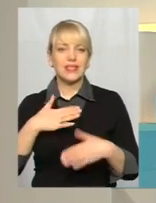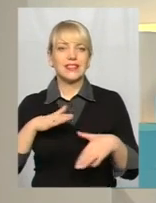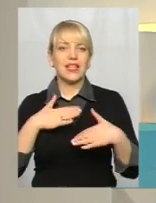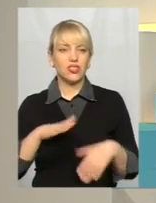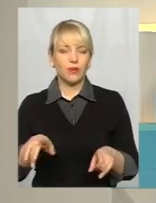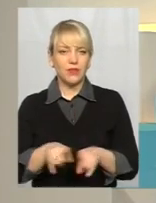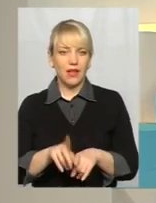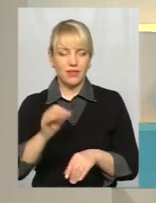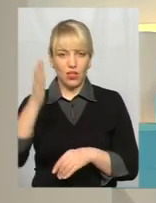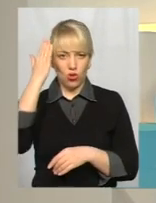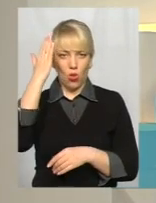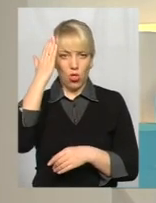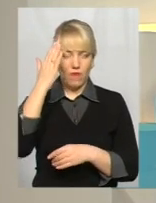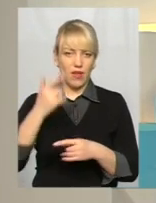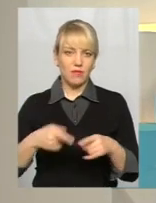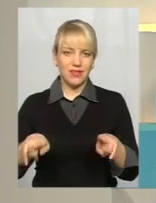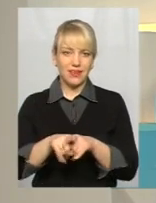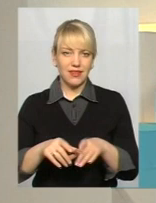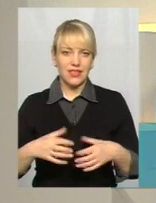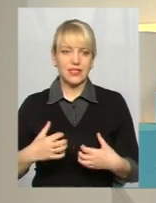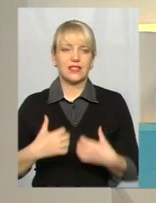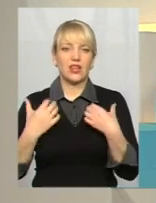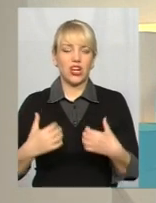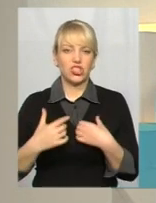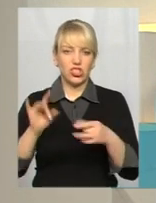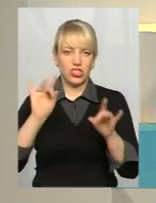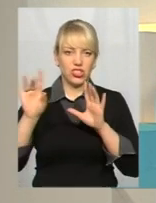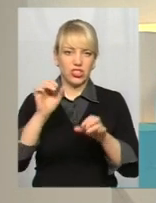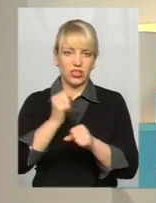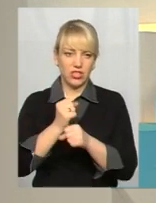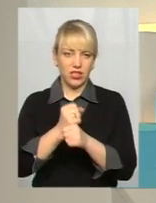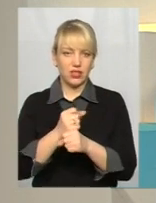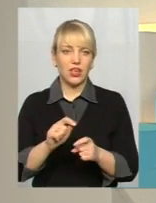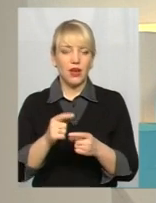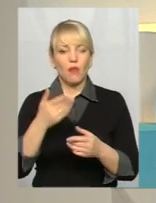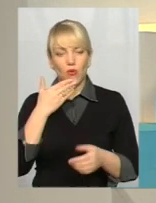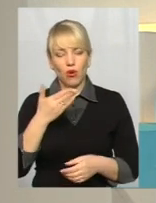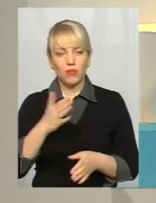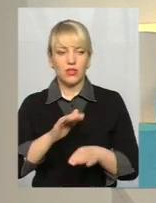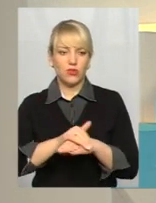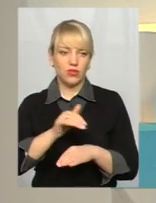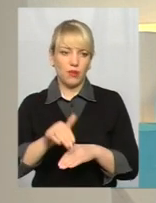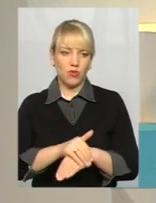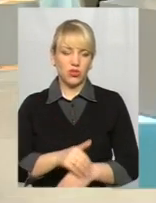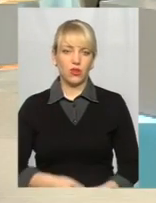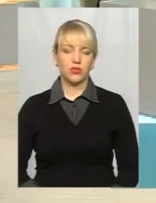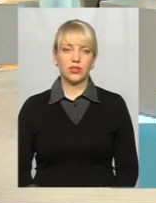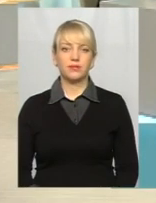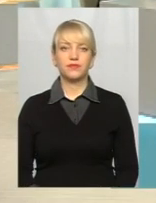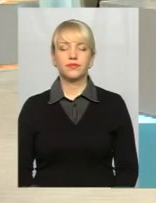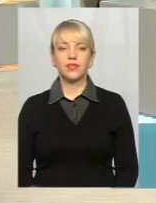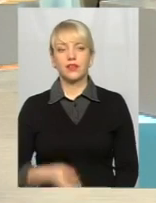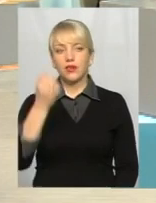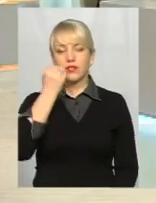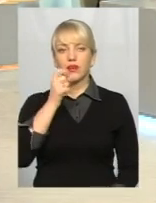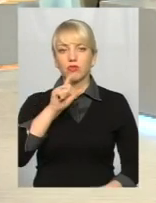над головами спрашивали ще такі сооружать? Непонятно. Рекомендуйте, пожалуйста, це. Дякую вам